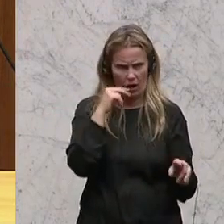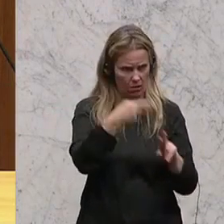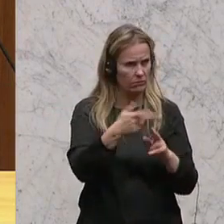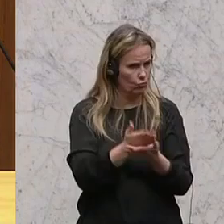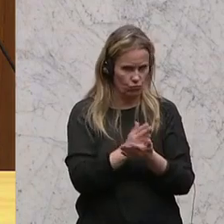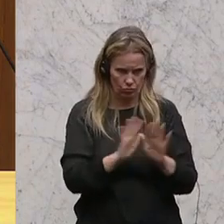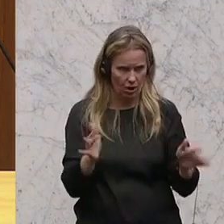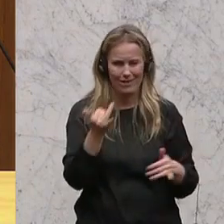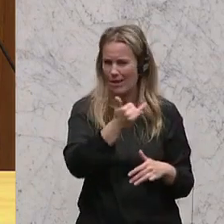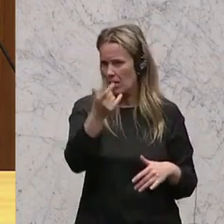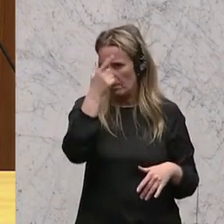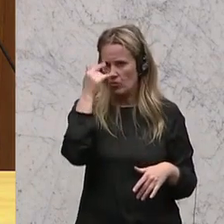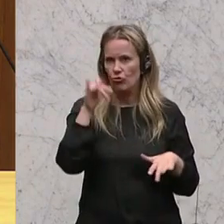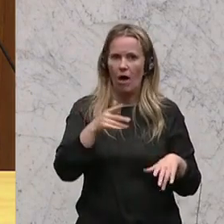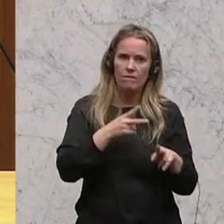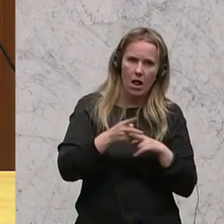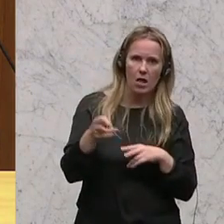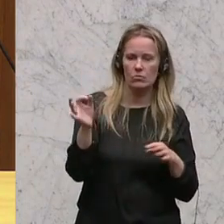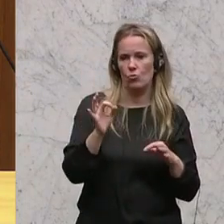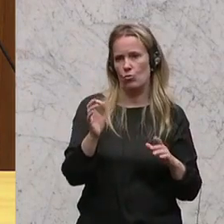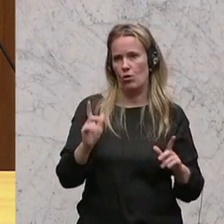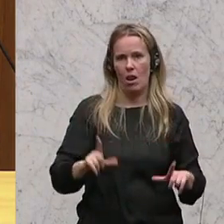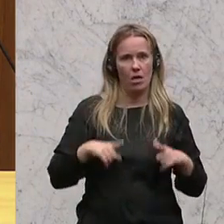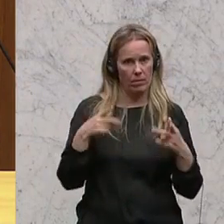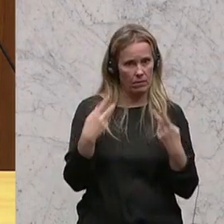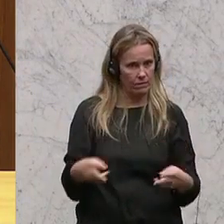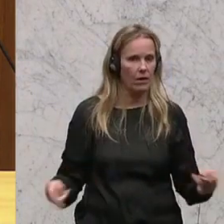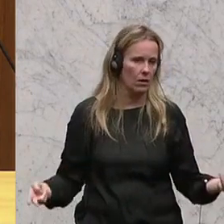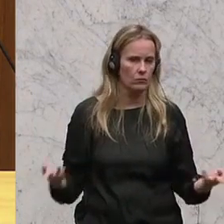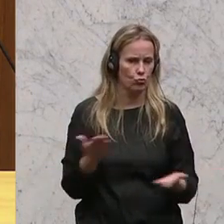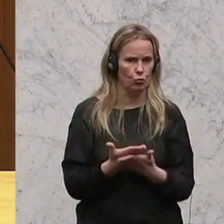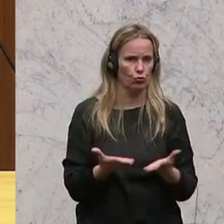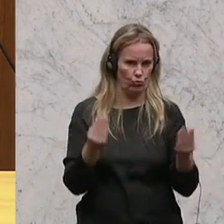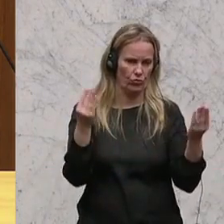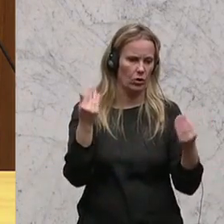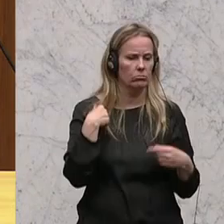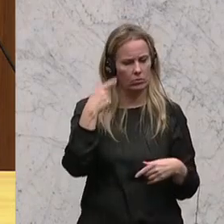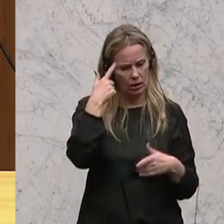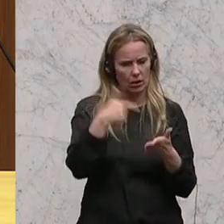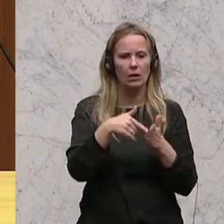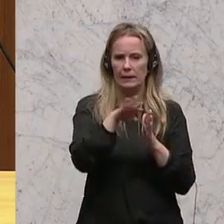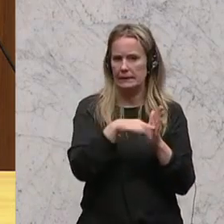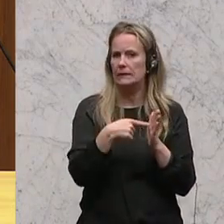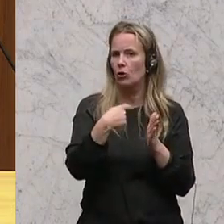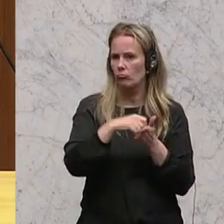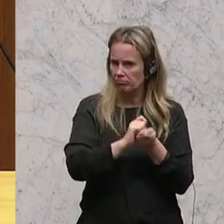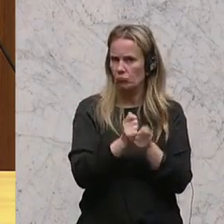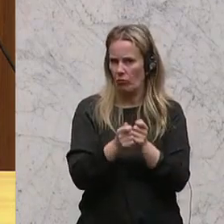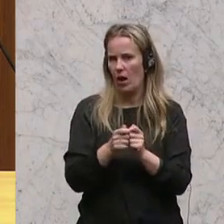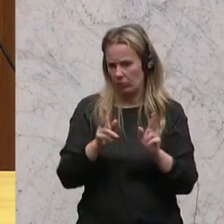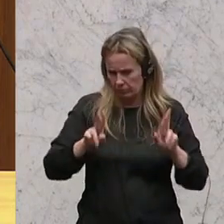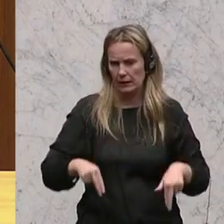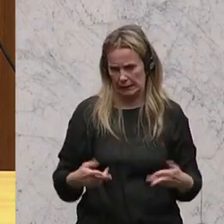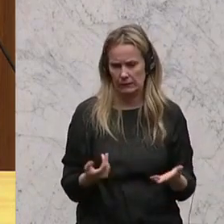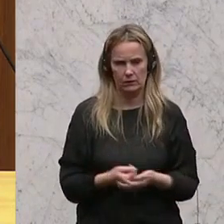Jeder Mensch, der dadurch verletzt wird oder sein Leben verliert, ist einer zu viel. Und daher halte ich die Novelle für richtig. Ich glaube